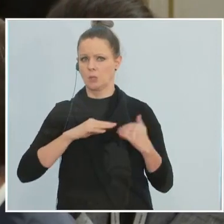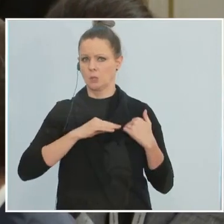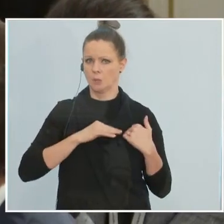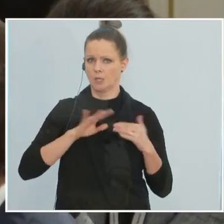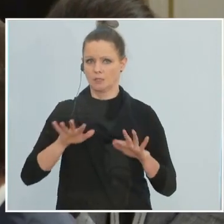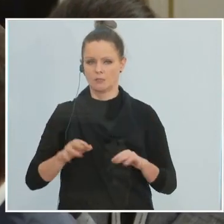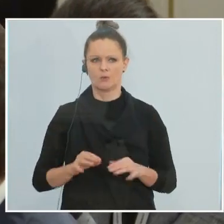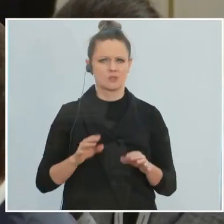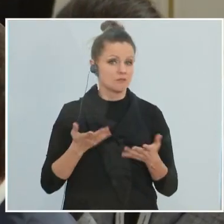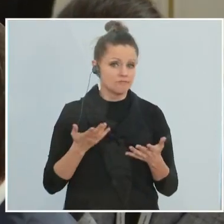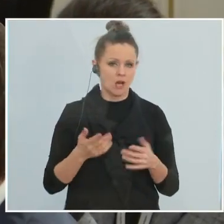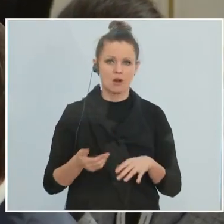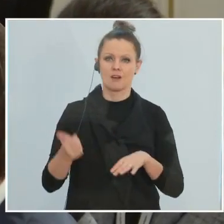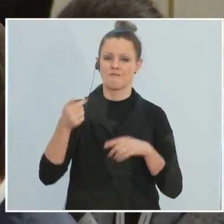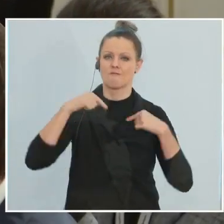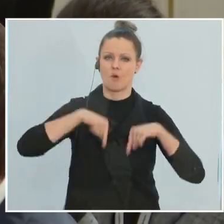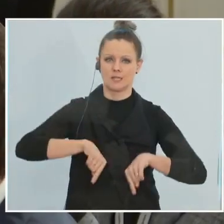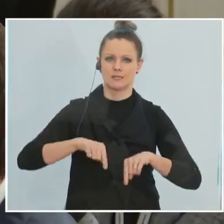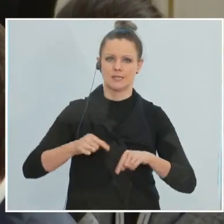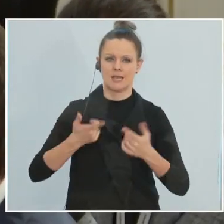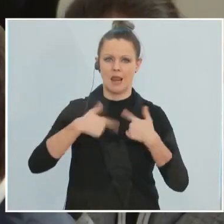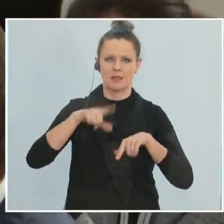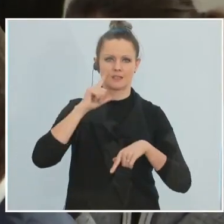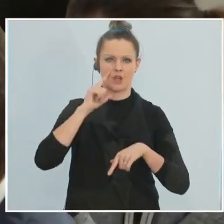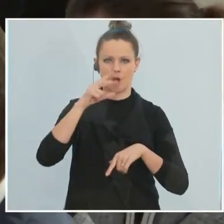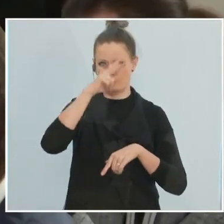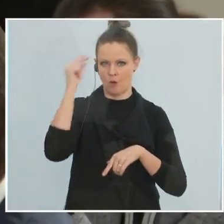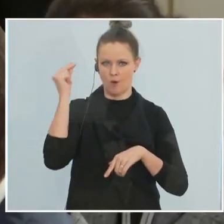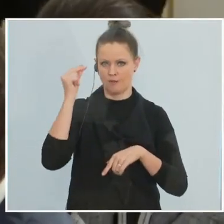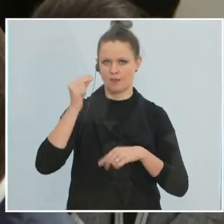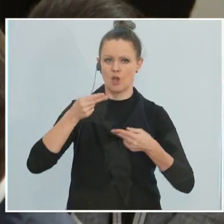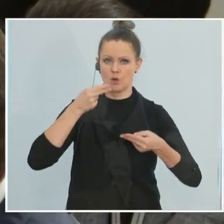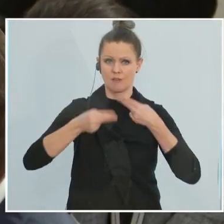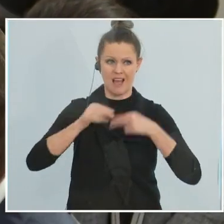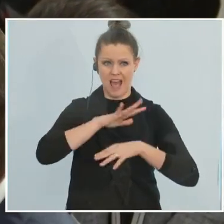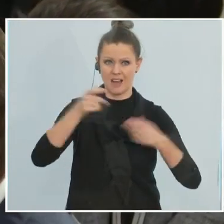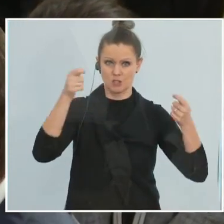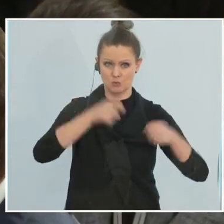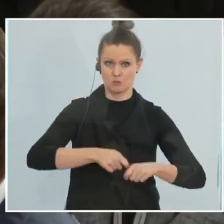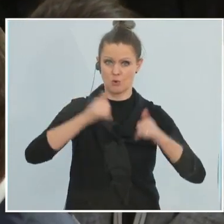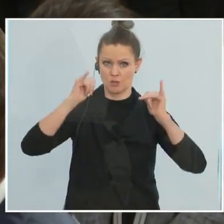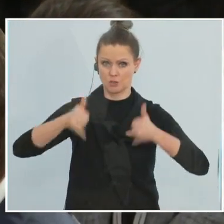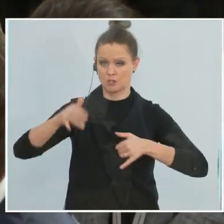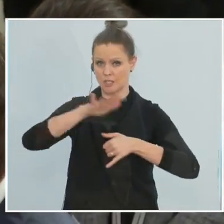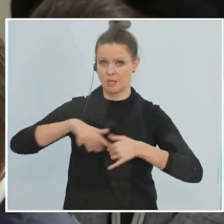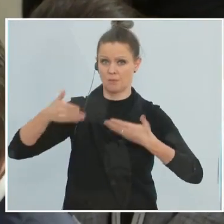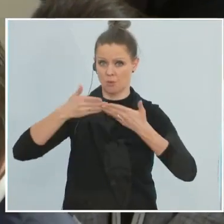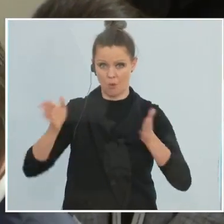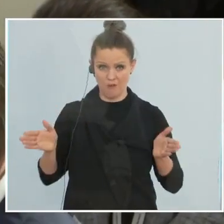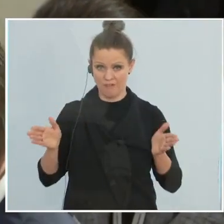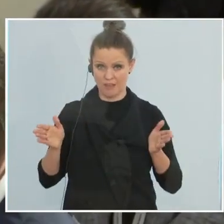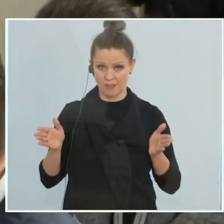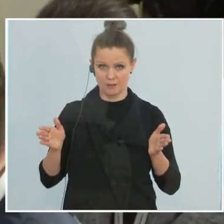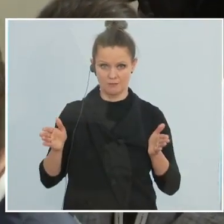Landeshauptleutekonferenz. Skigebiete öffnen. Alles bleibt zu, nur die Skigebiete bleiben offen. Ist es nicht ein verheerendes